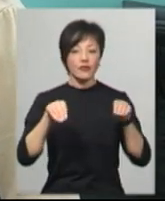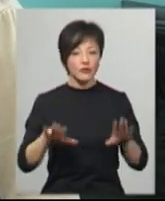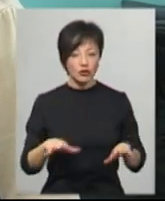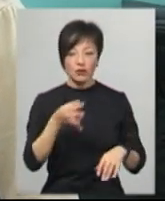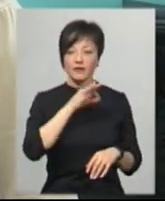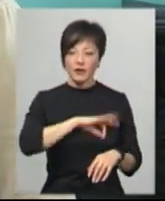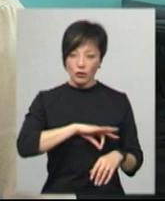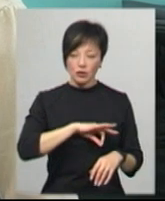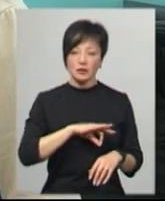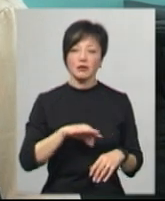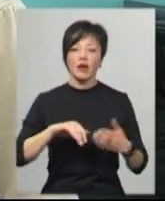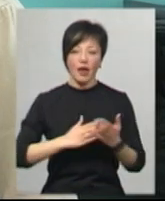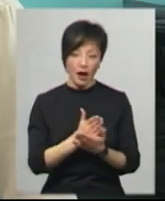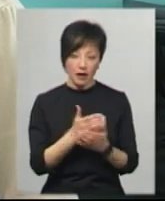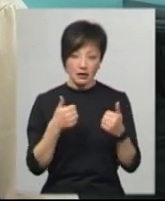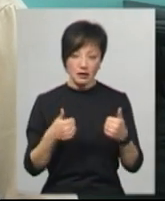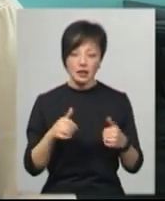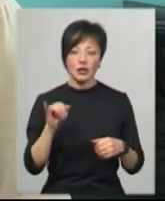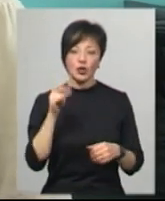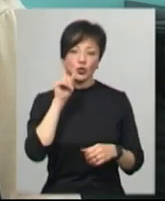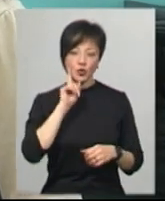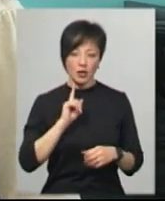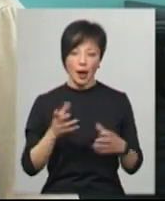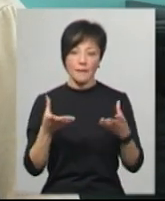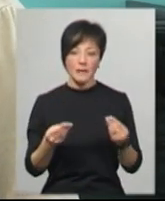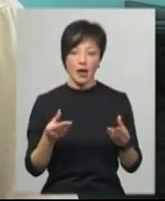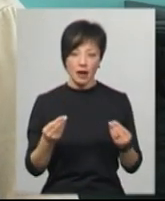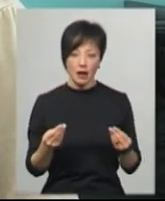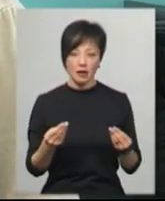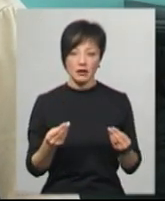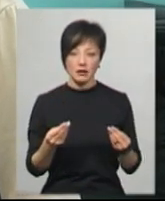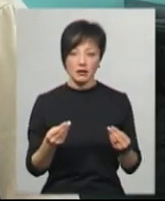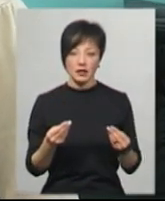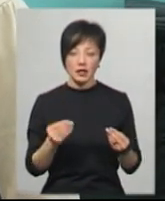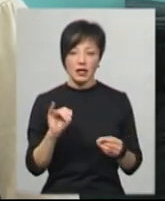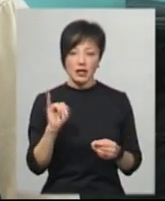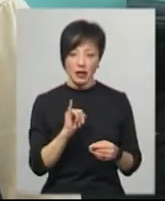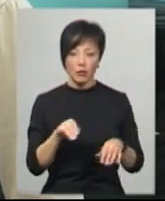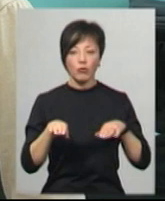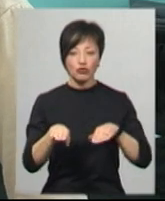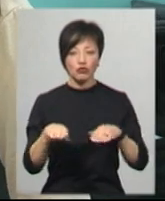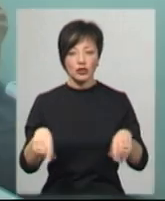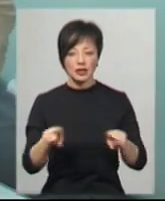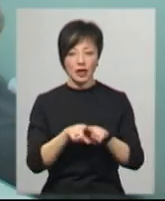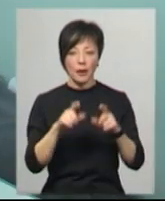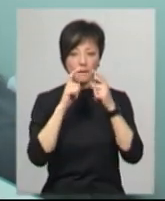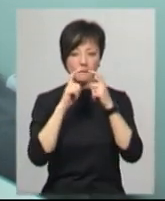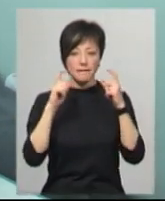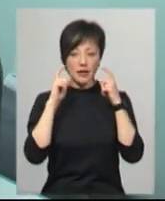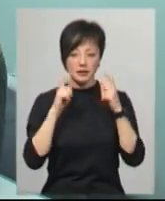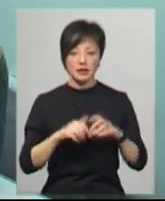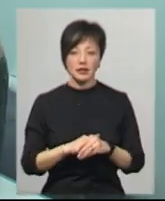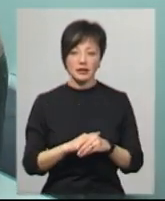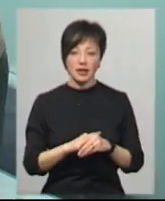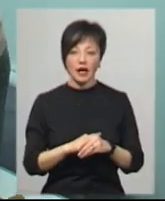її використати, так як вона якісна, зручна, м'яка. І ми пошили такі масочки. Викрійки